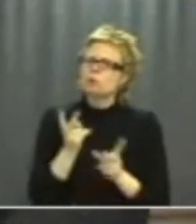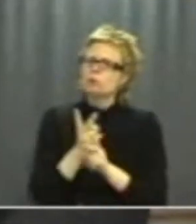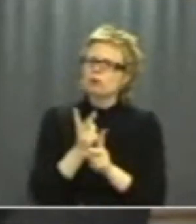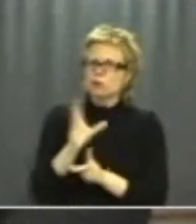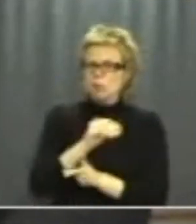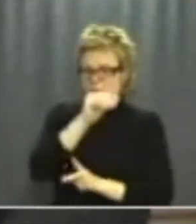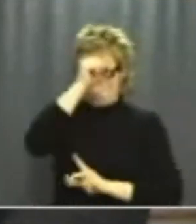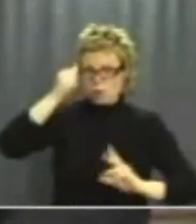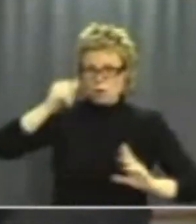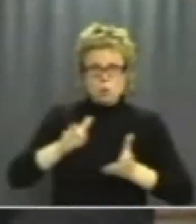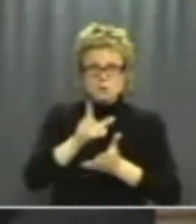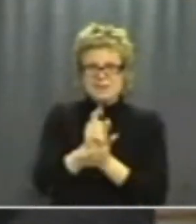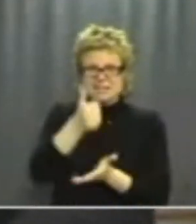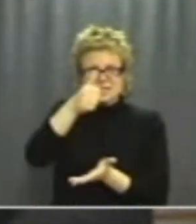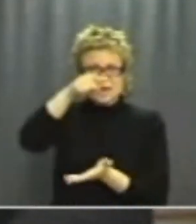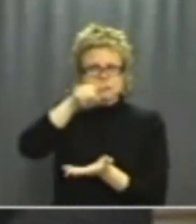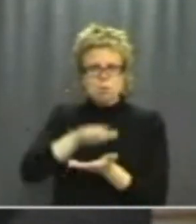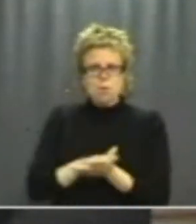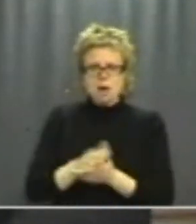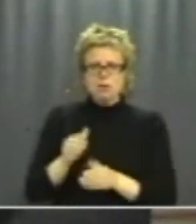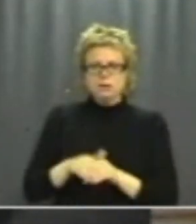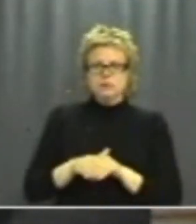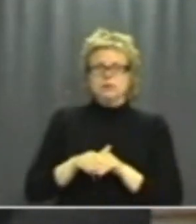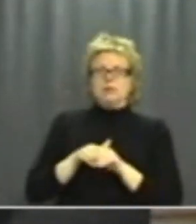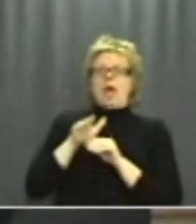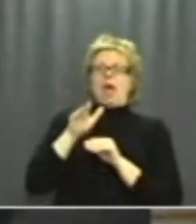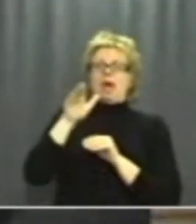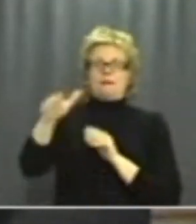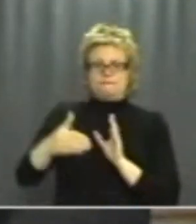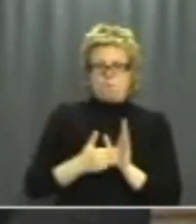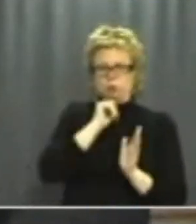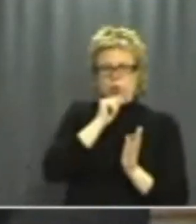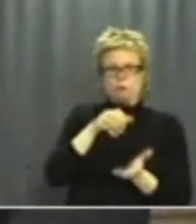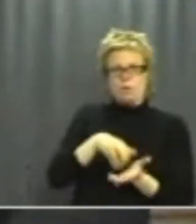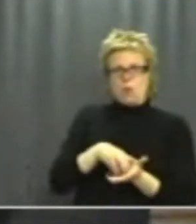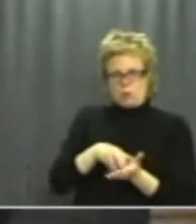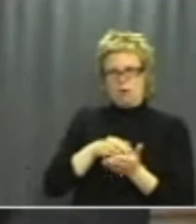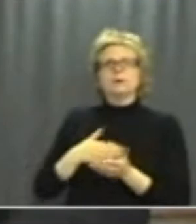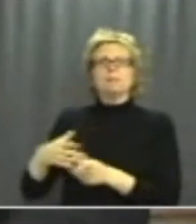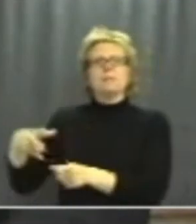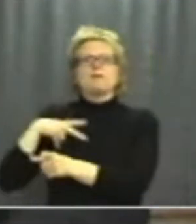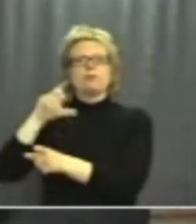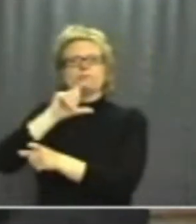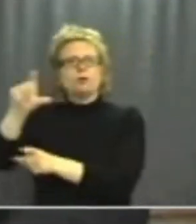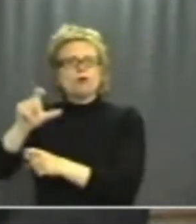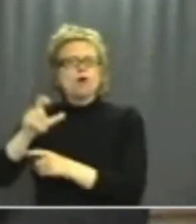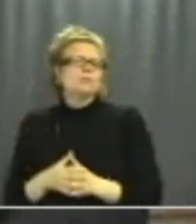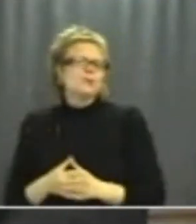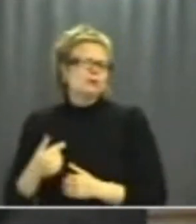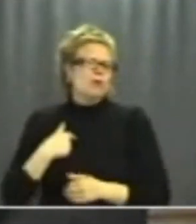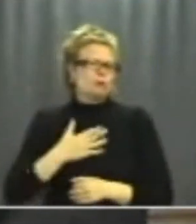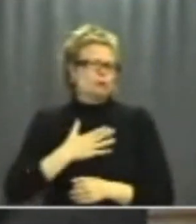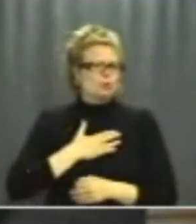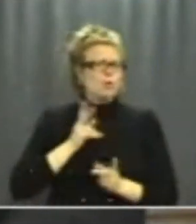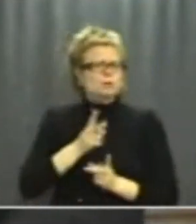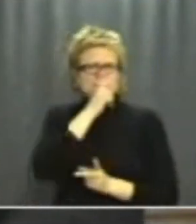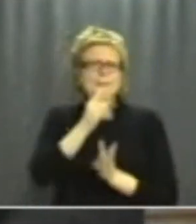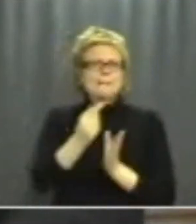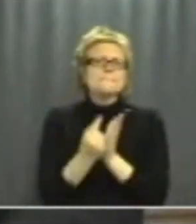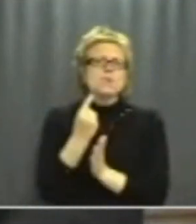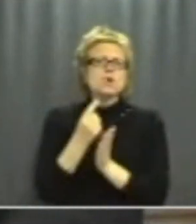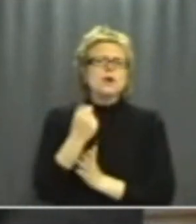så kort tid som ett halvår ta det steget som man gör att man vill ta den chansen. Jag tycker också att man ska se den möjligt ur